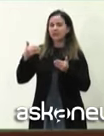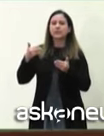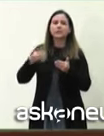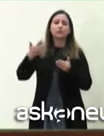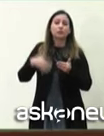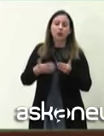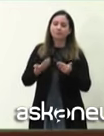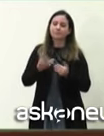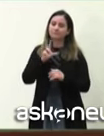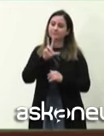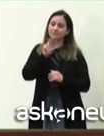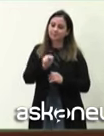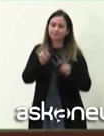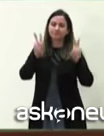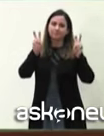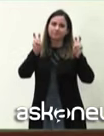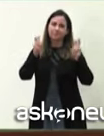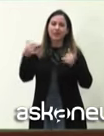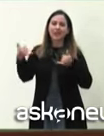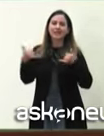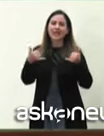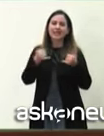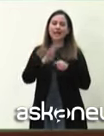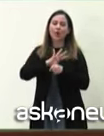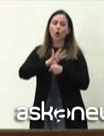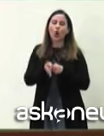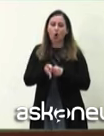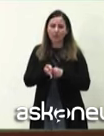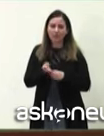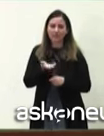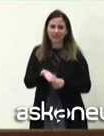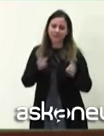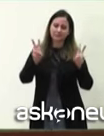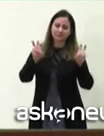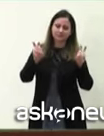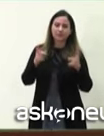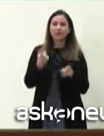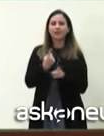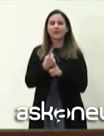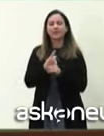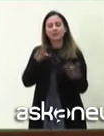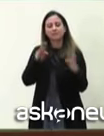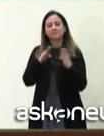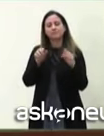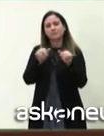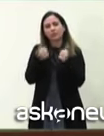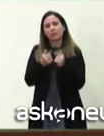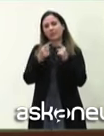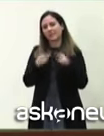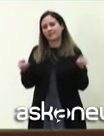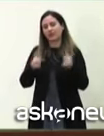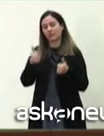è un Natale Covid vuol dire anche che lo dobbiamo vivere in una forma diversa, che rispetti l